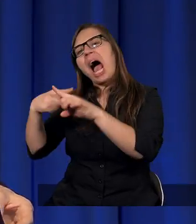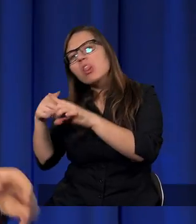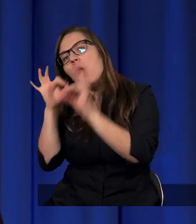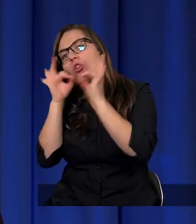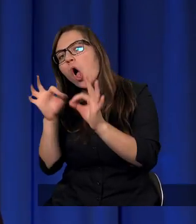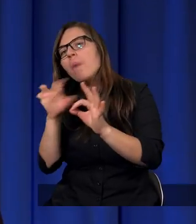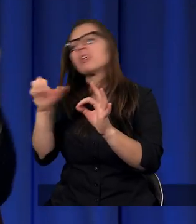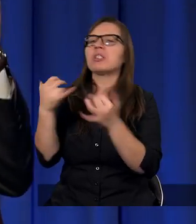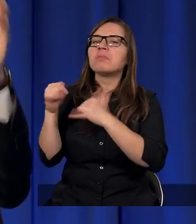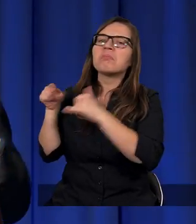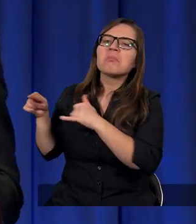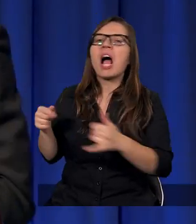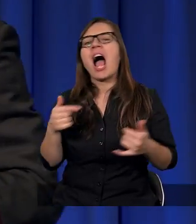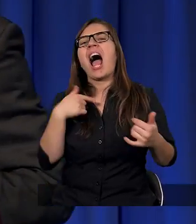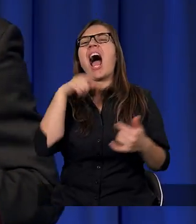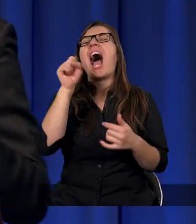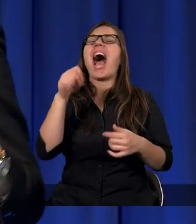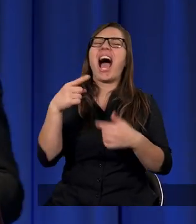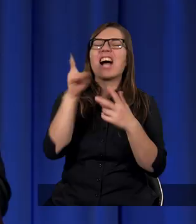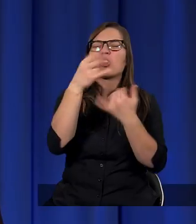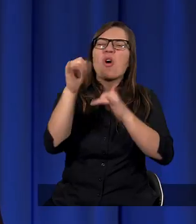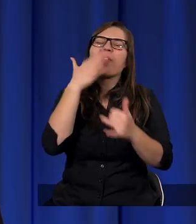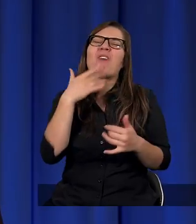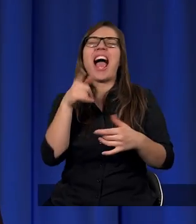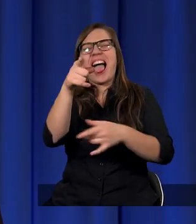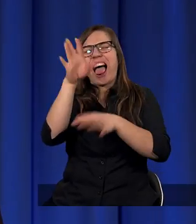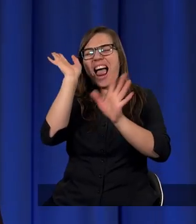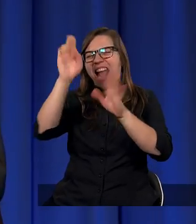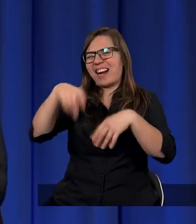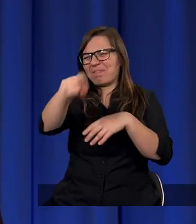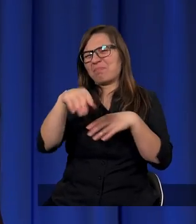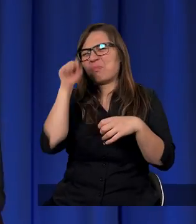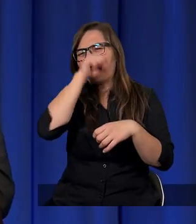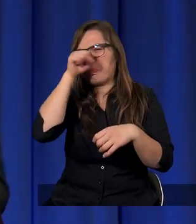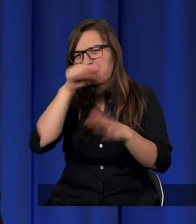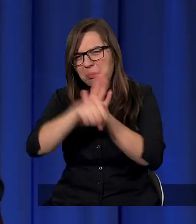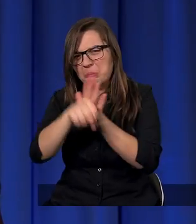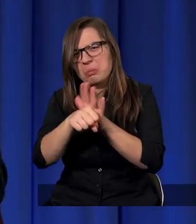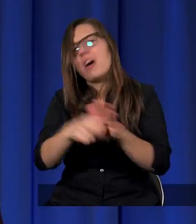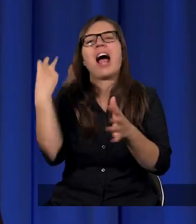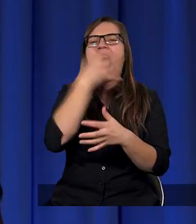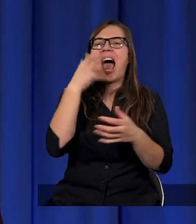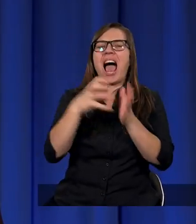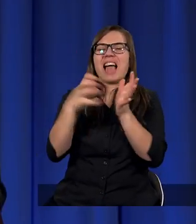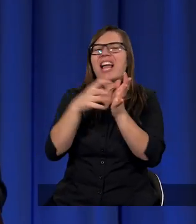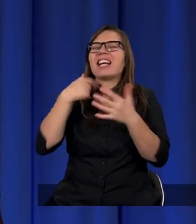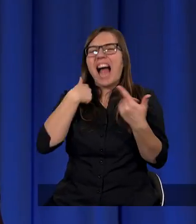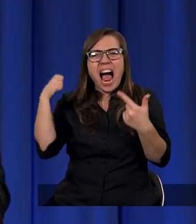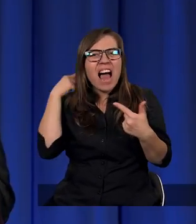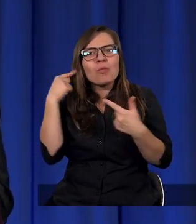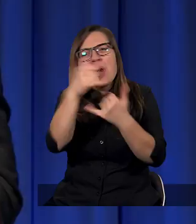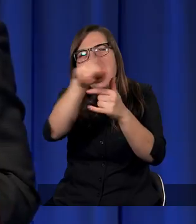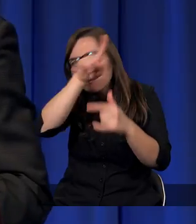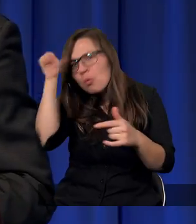Ktoś mógłby powiedzieć, a przesadzasz, ja wcale nie potrzebuję się konfrontować z innymi poglądami, nie potrzebuję tam słuchać innych ludzi, czy